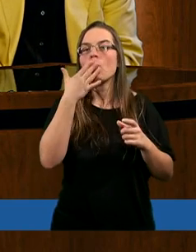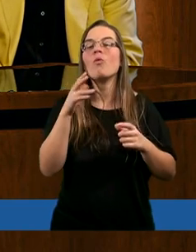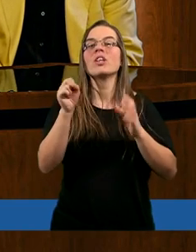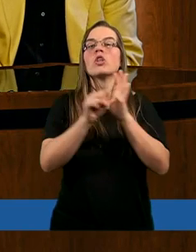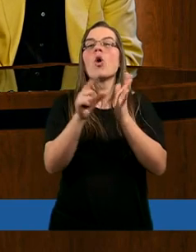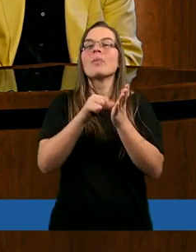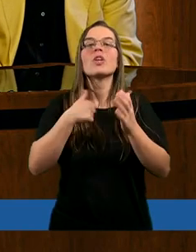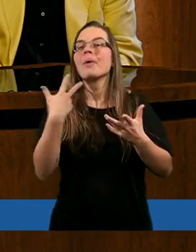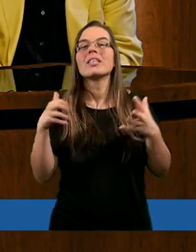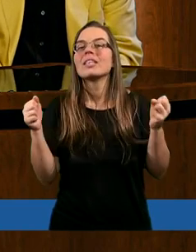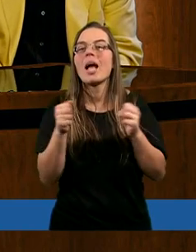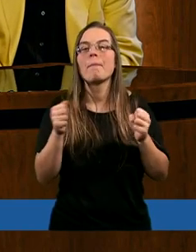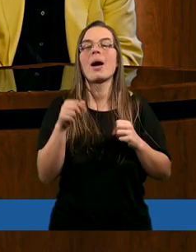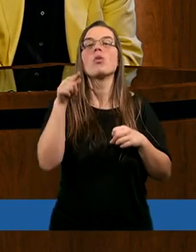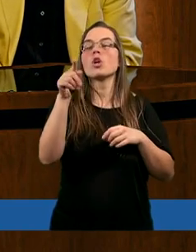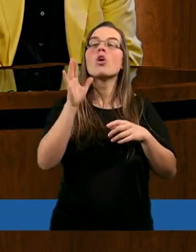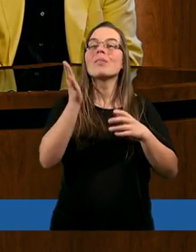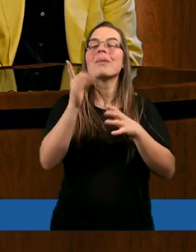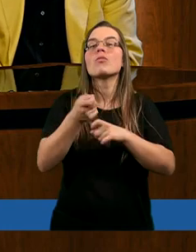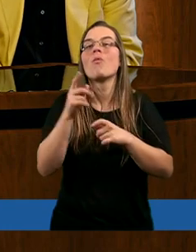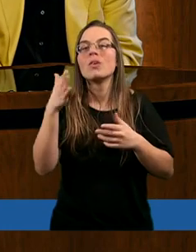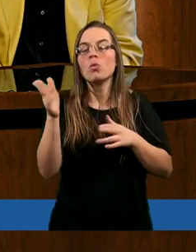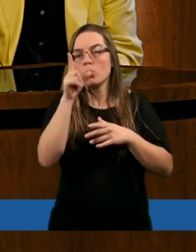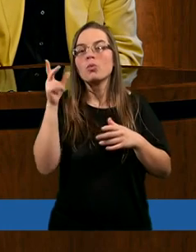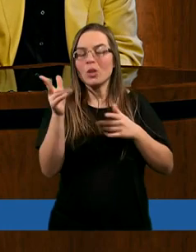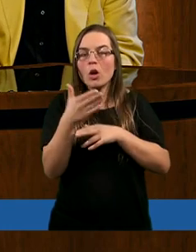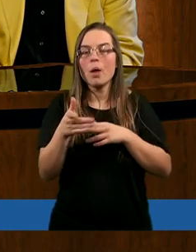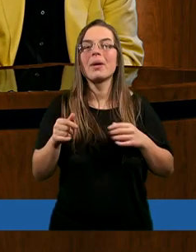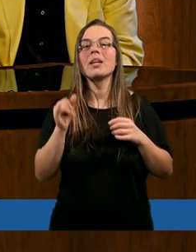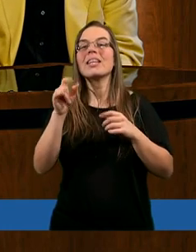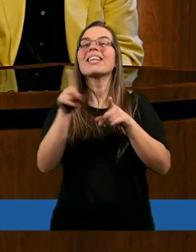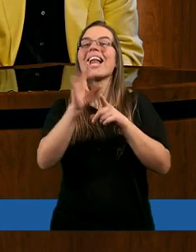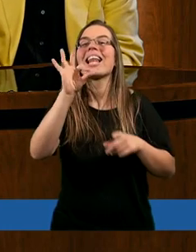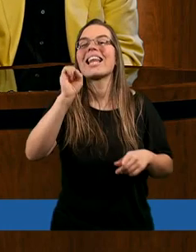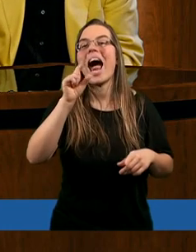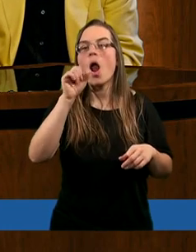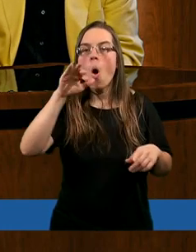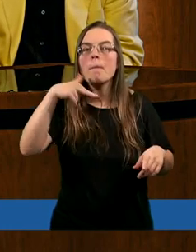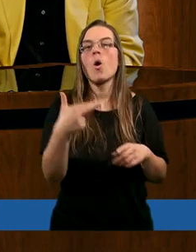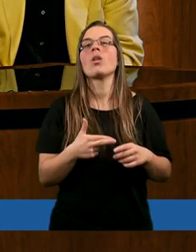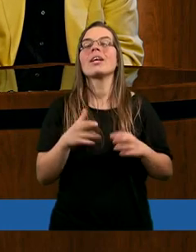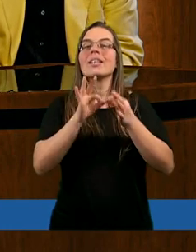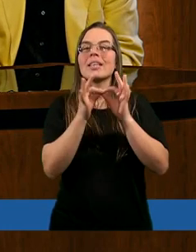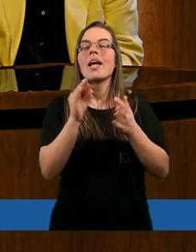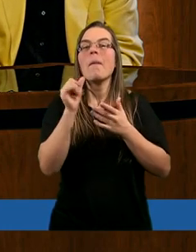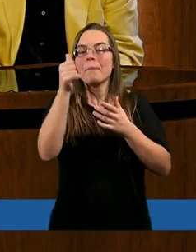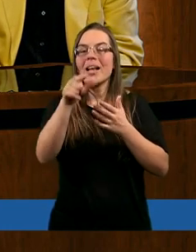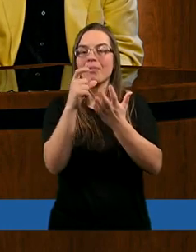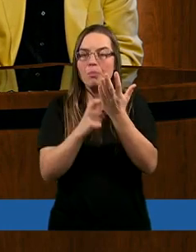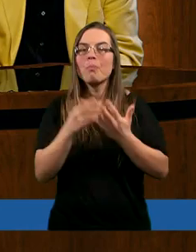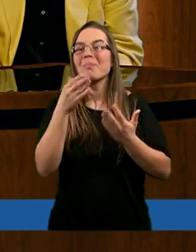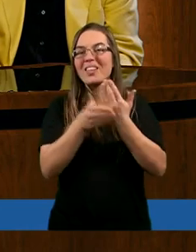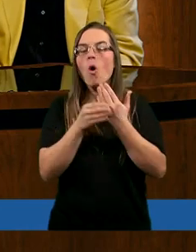do Piotra, żeby się nie bał, że o to on będzie łowił ludzi. I nawet i Salomon gdy pisze w swoich